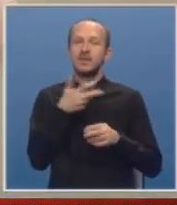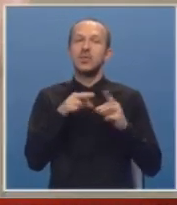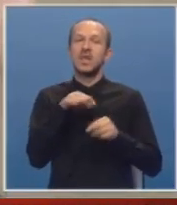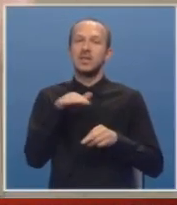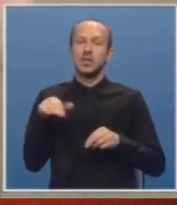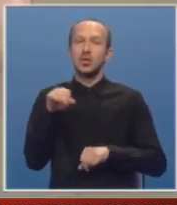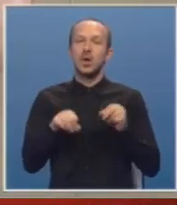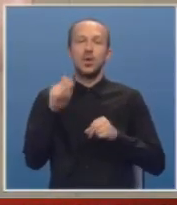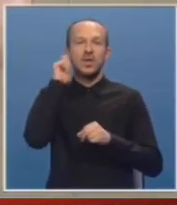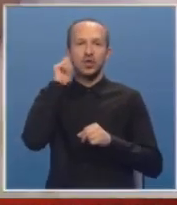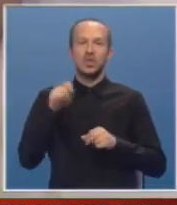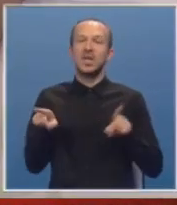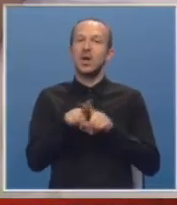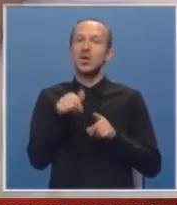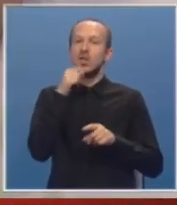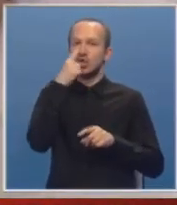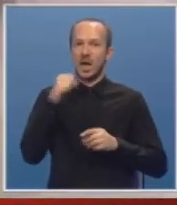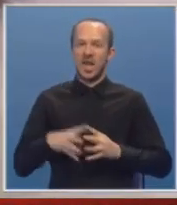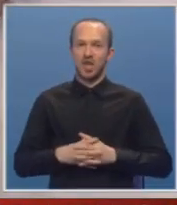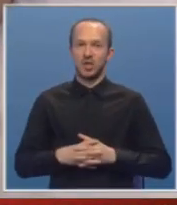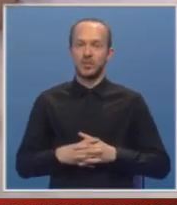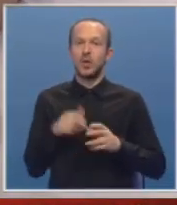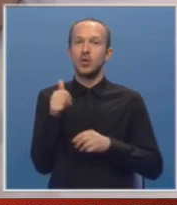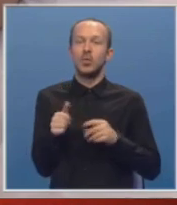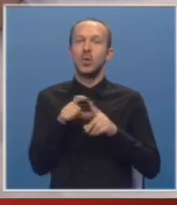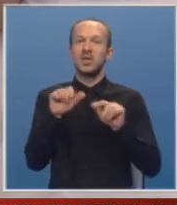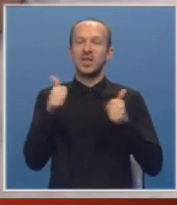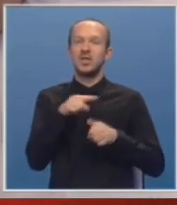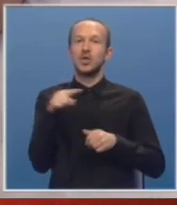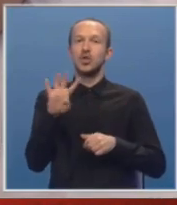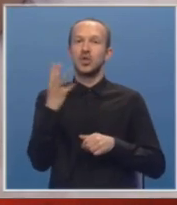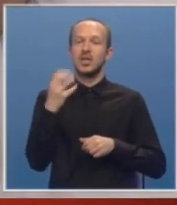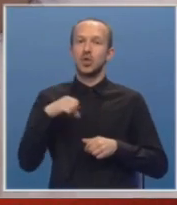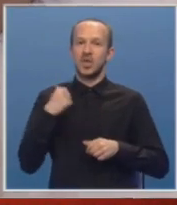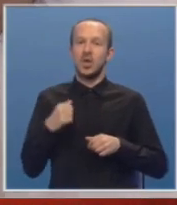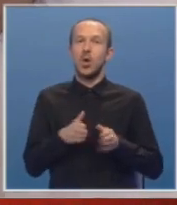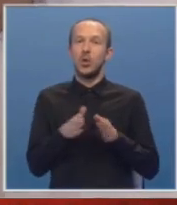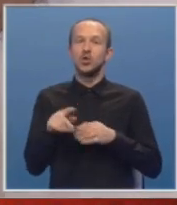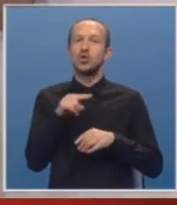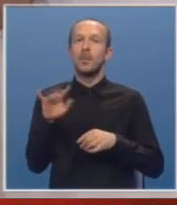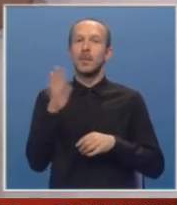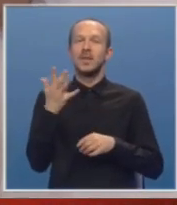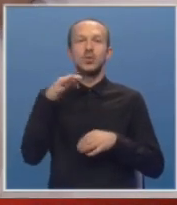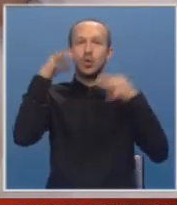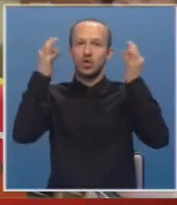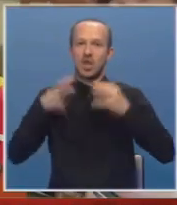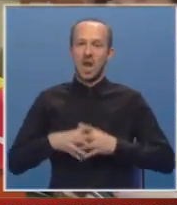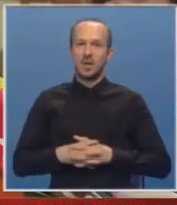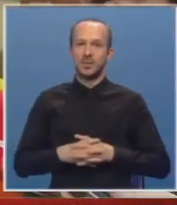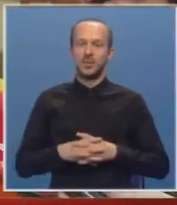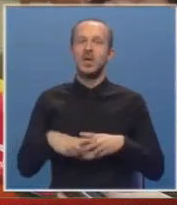za djecu kako za djevojčice, tako i za dječake, u dobi od 11 do 14 godina, odnosno do 15. rođendana.